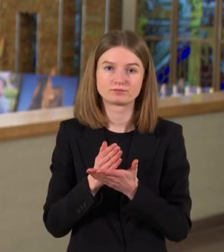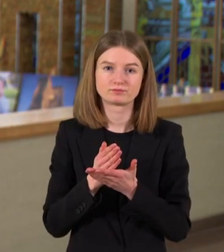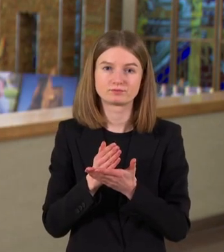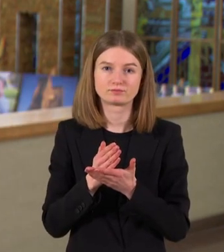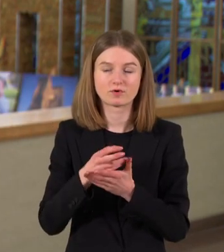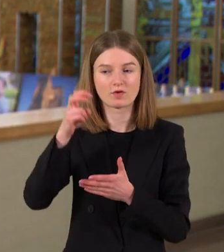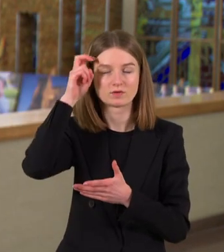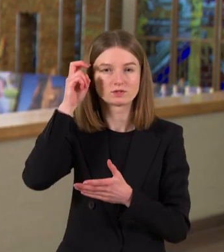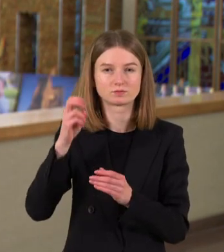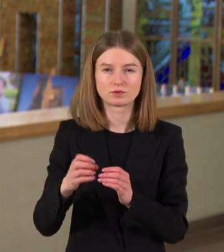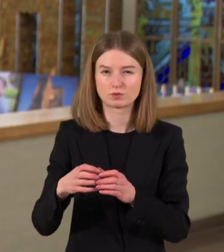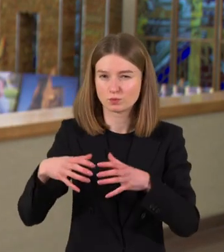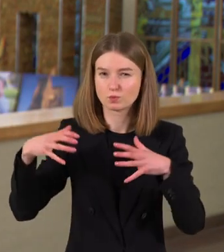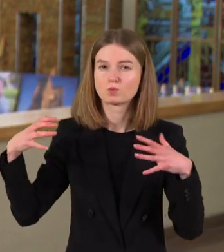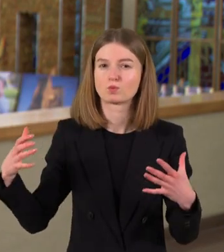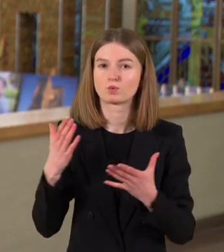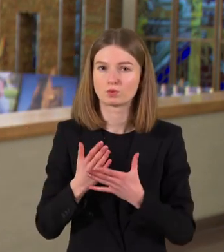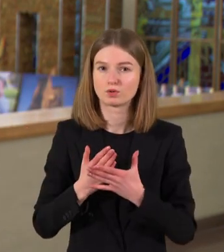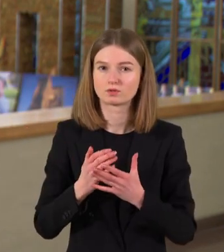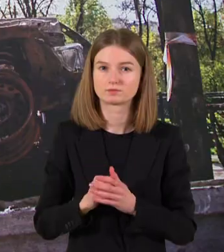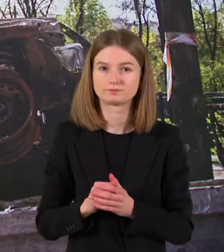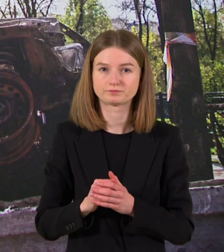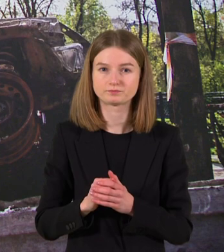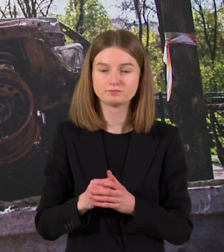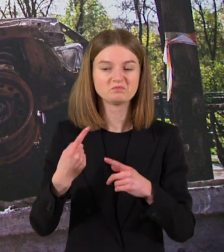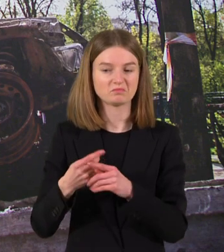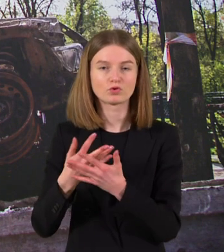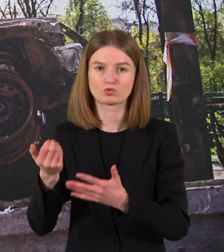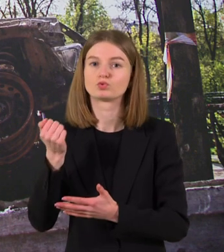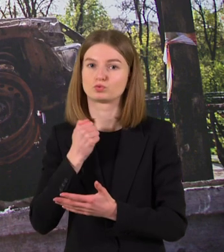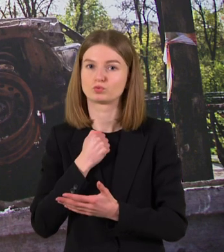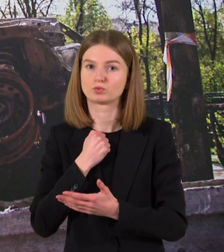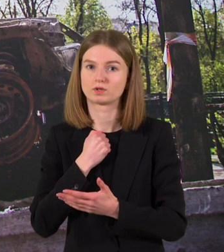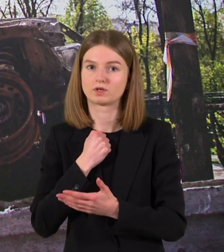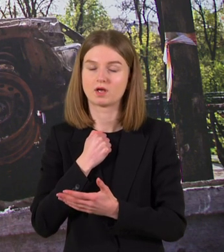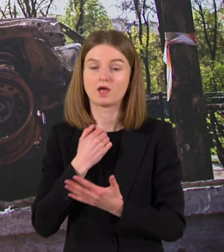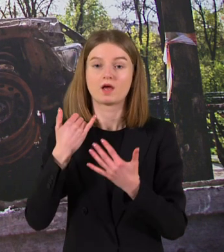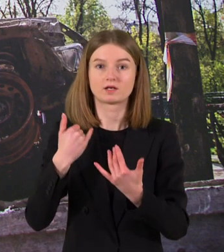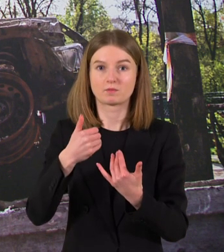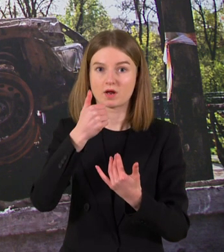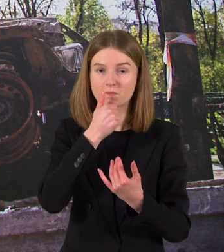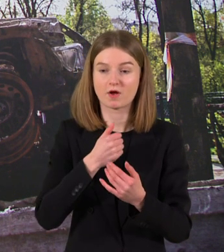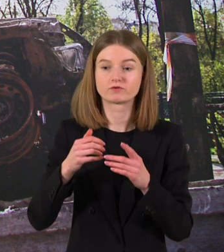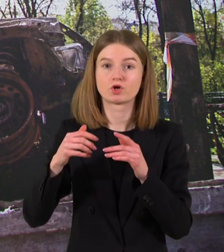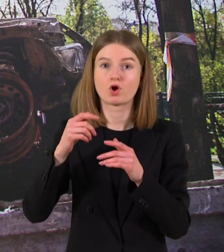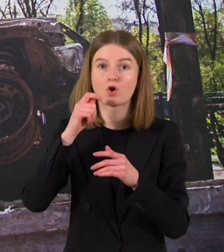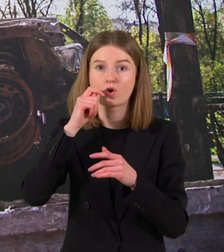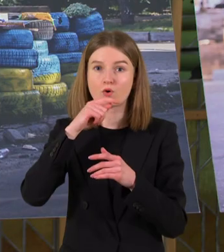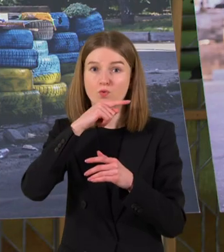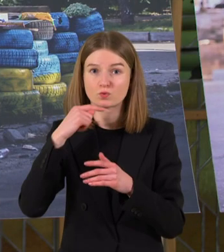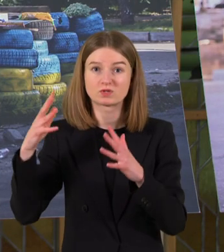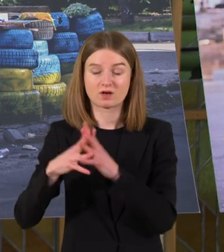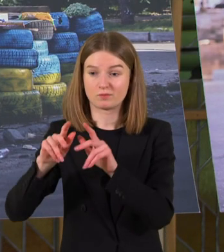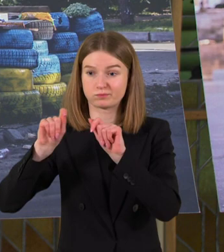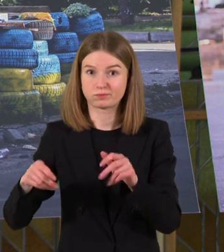šalis su savo, bet savo bejina, didelė, turi resursus. Ir dabar iš inercijos Rusija nesustos.